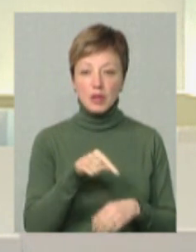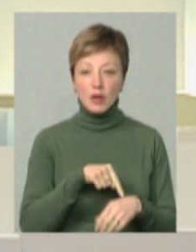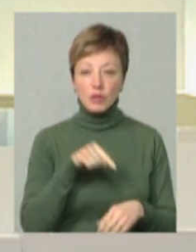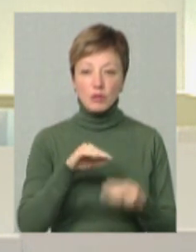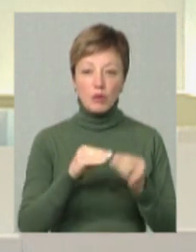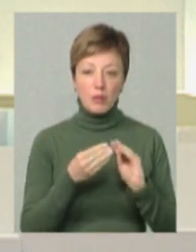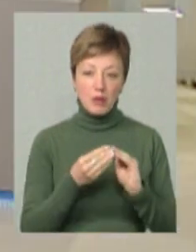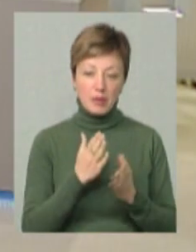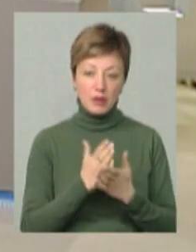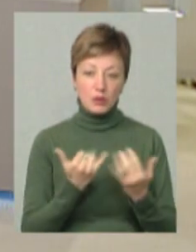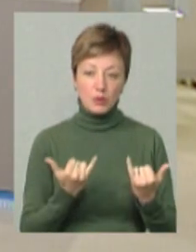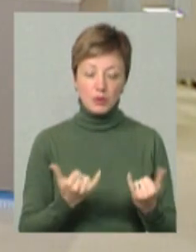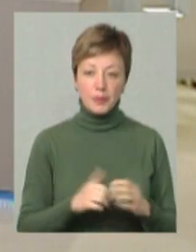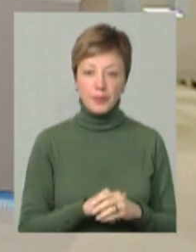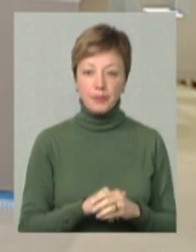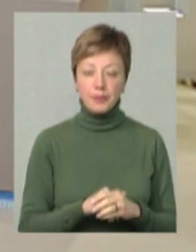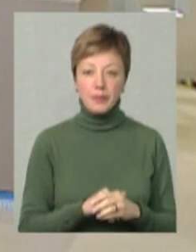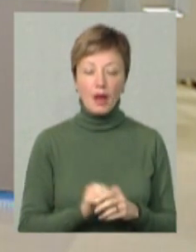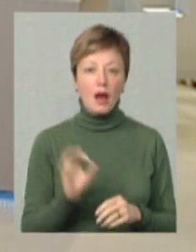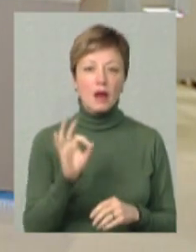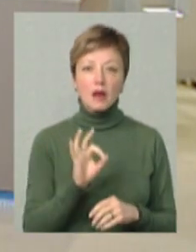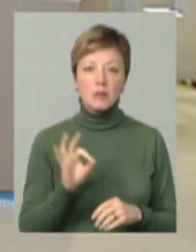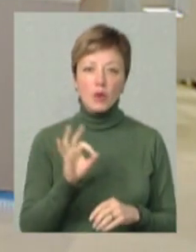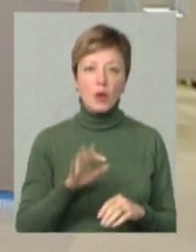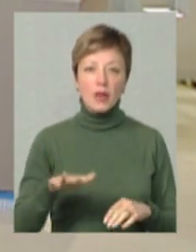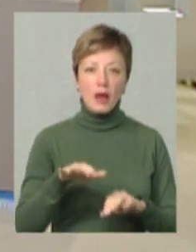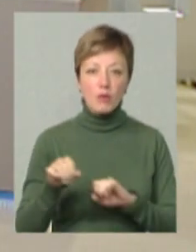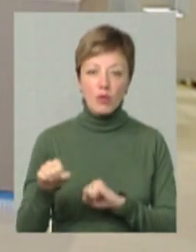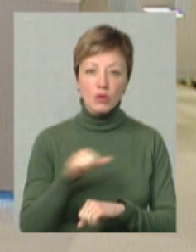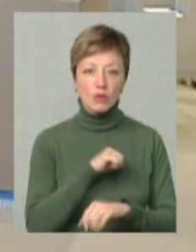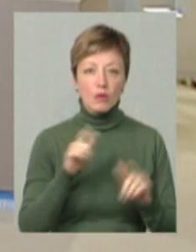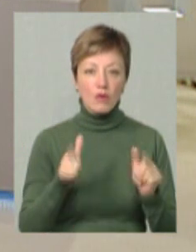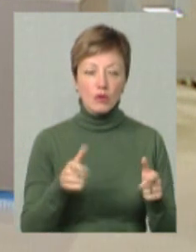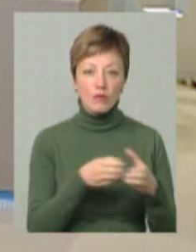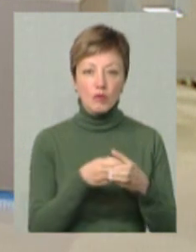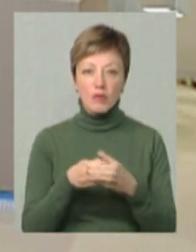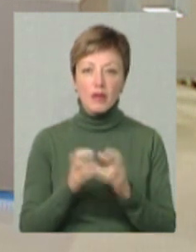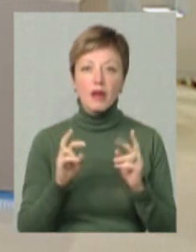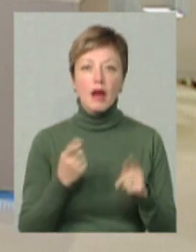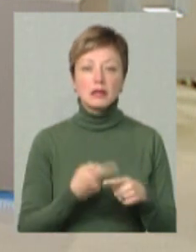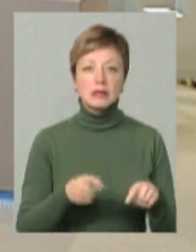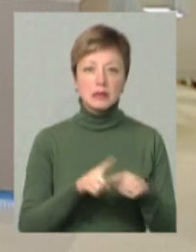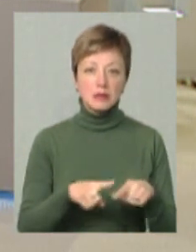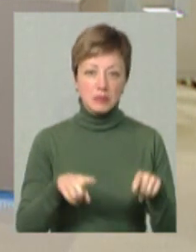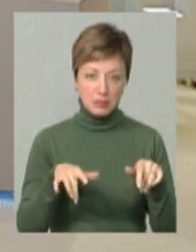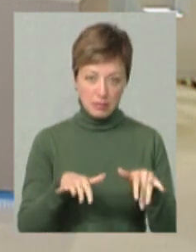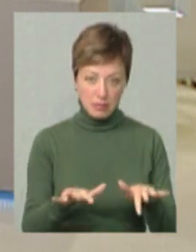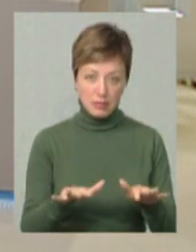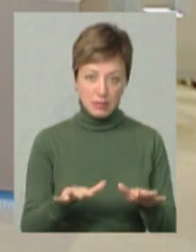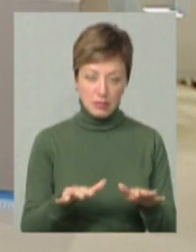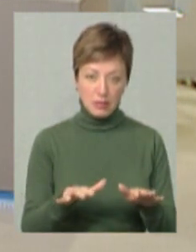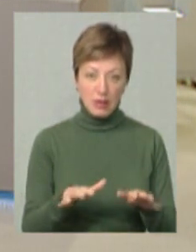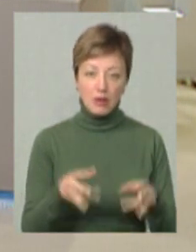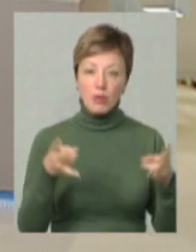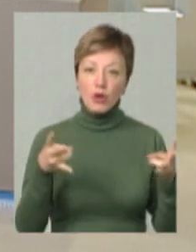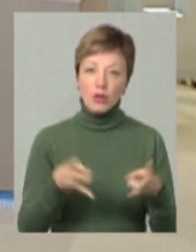виклики, які перед нами стоять. Що стосується тероборони, добровольчих формувань, як із такою справою благородною